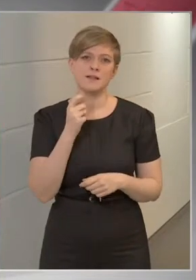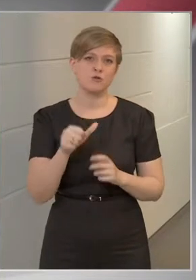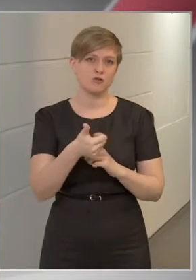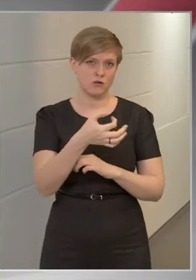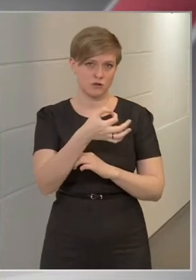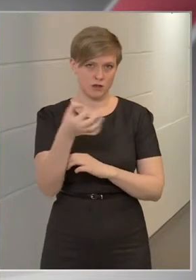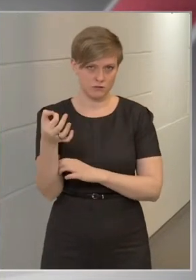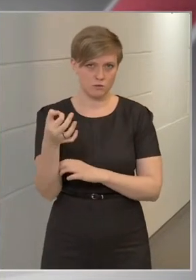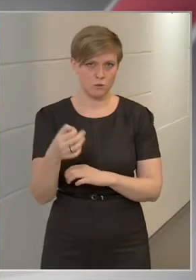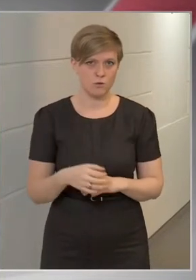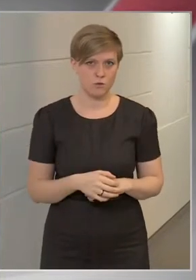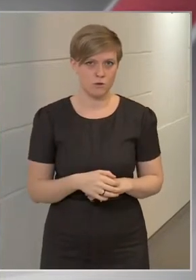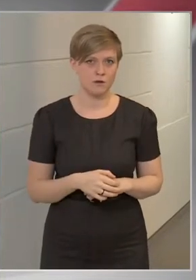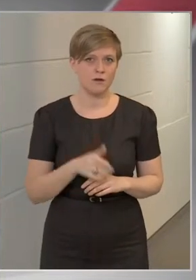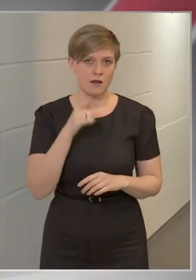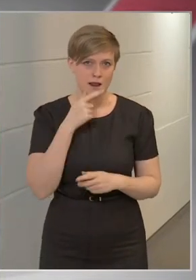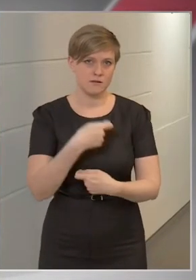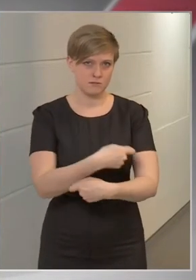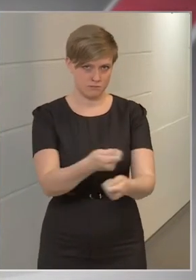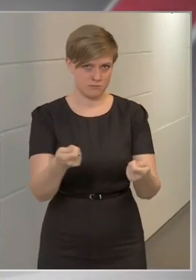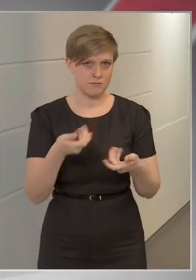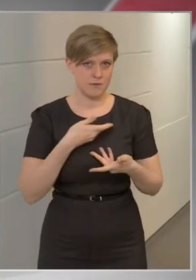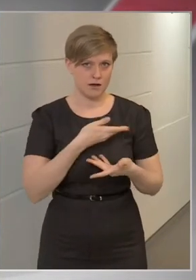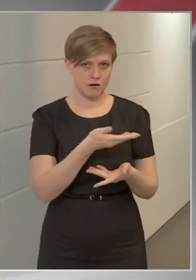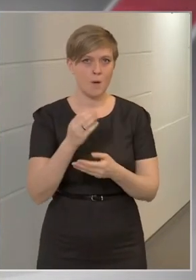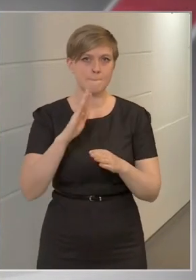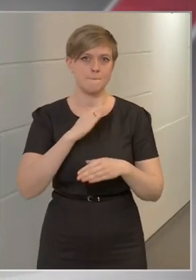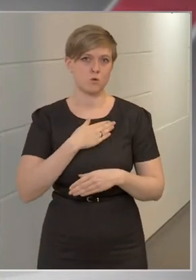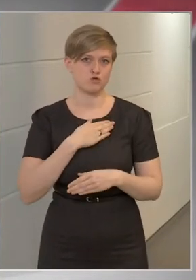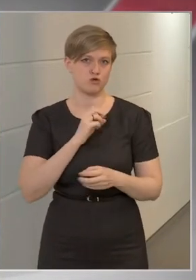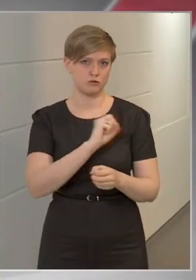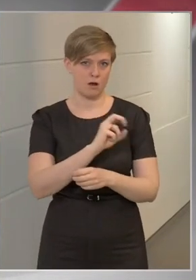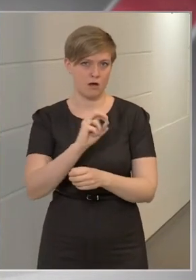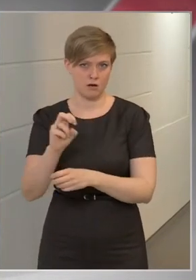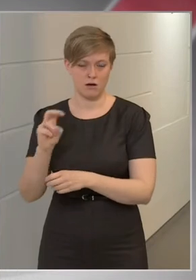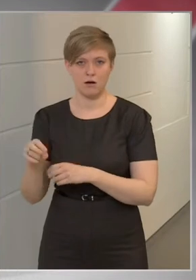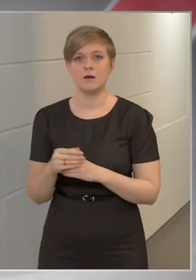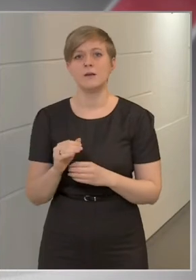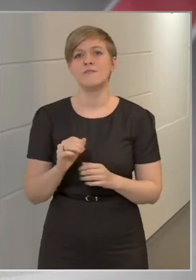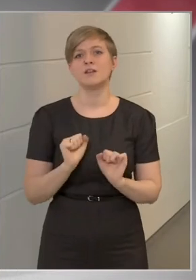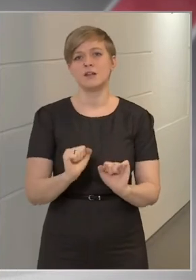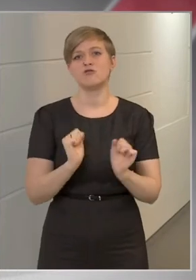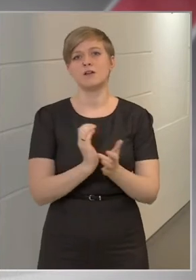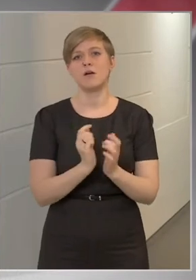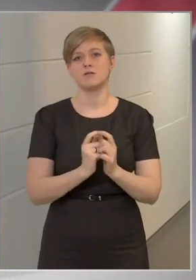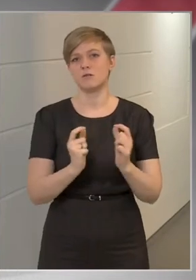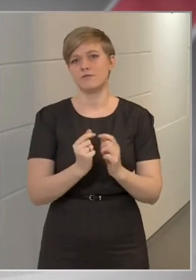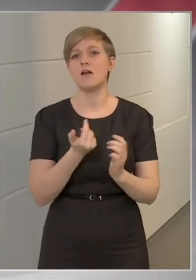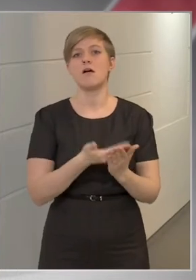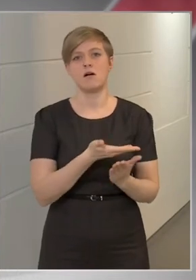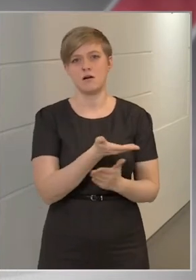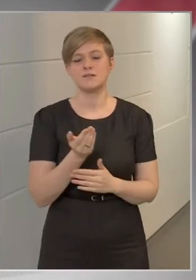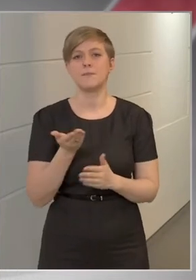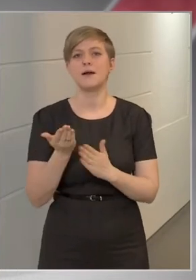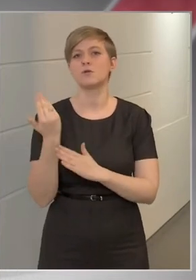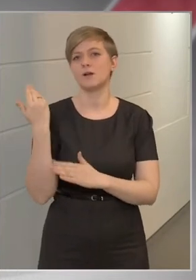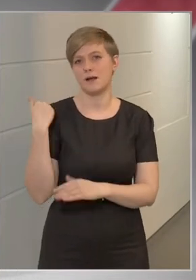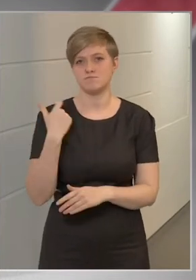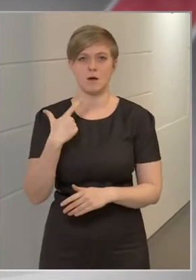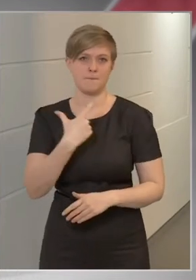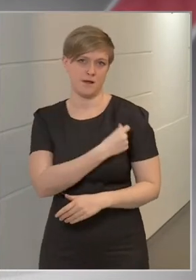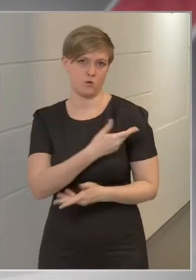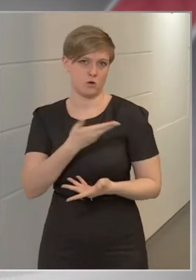-től fogják megkapni postán a védettségi igazolványt azok, akiket már korábban